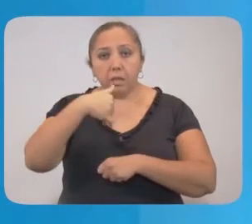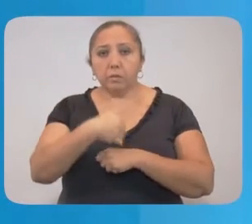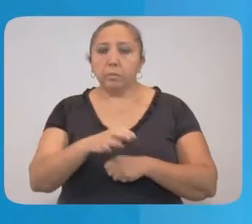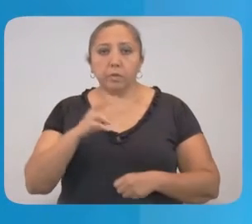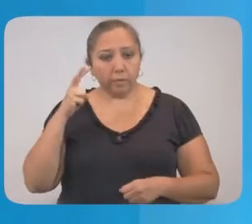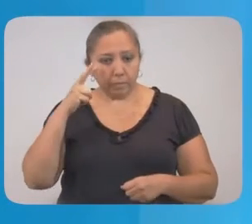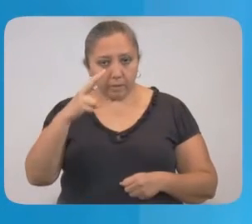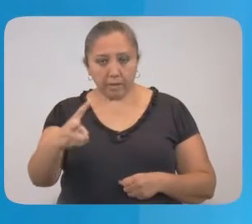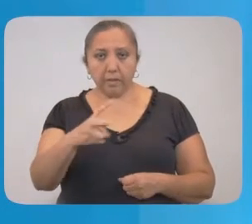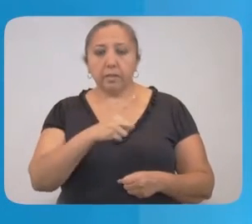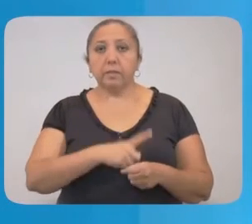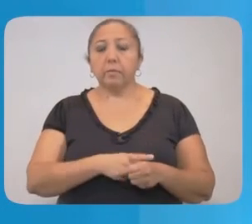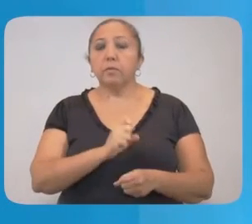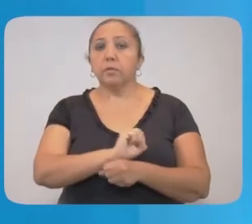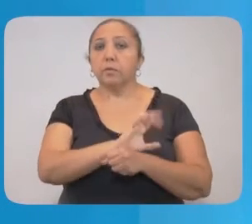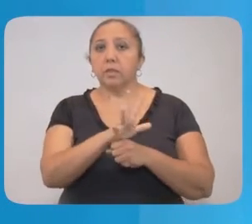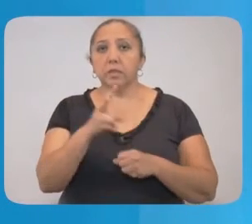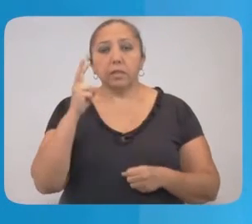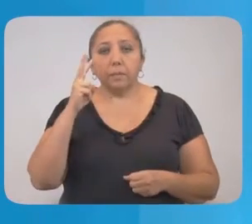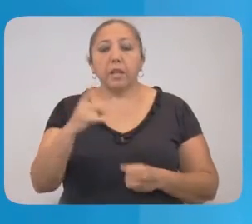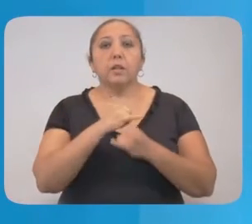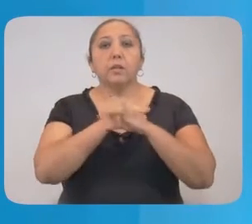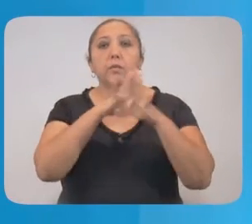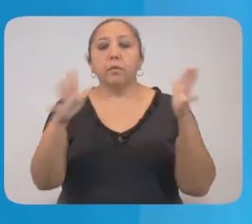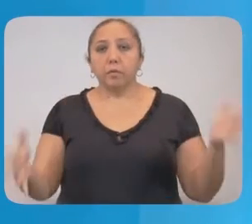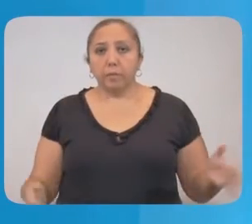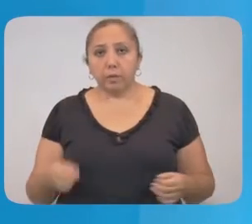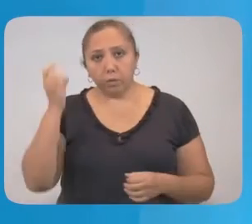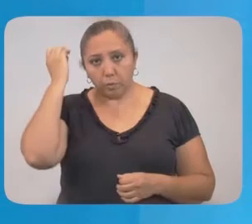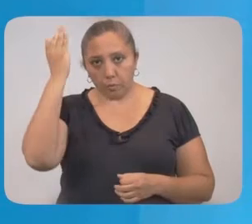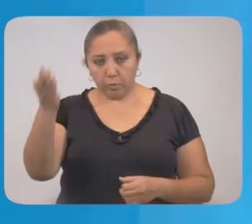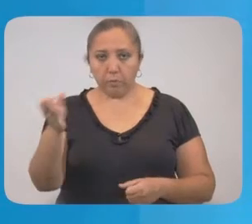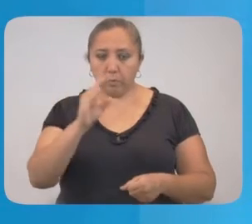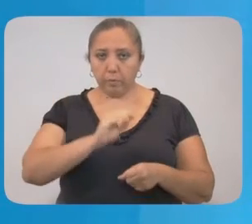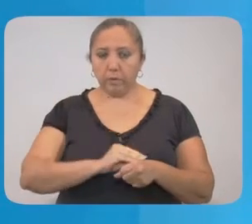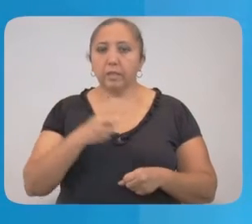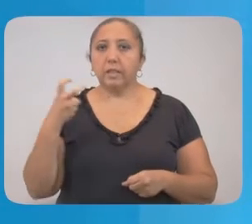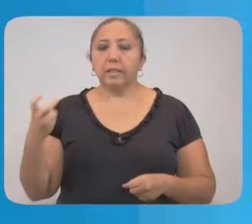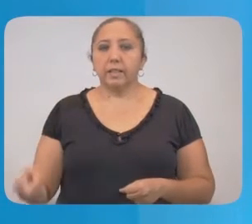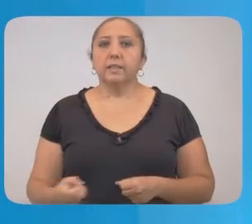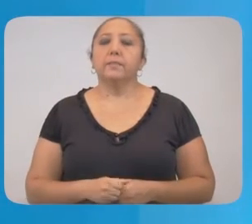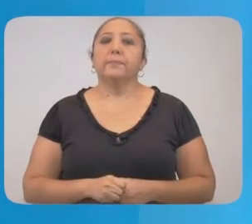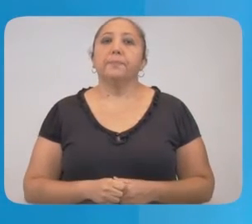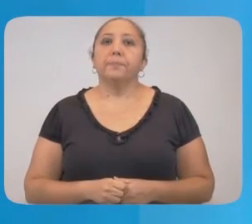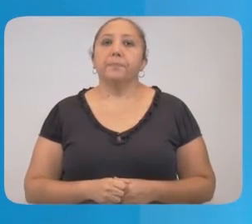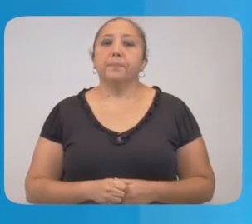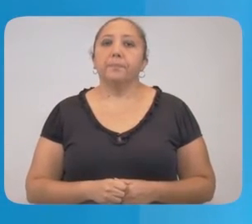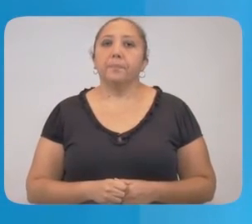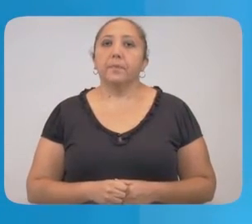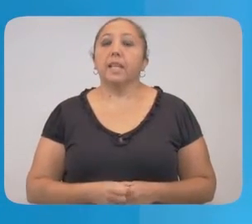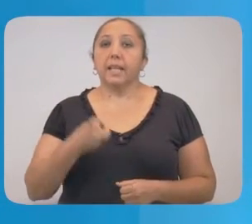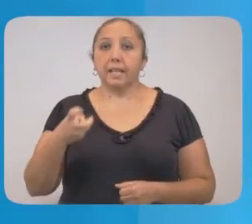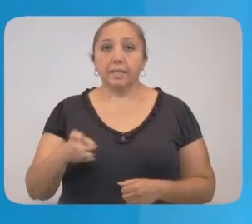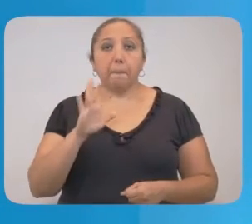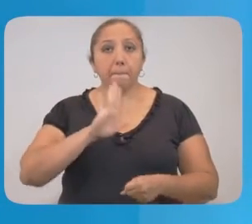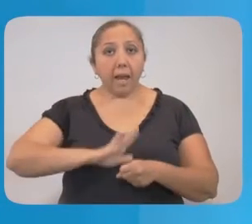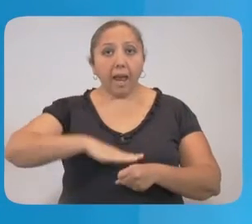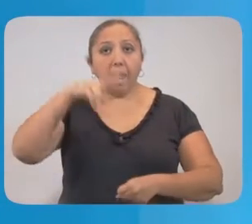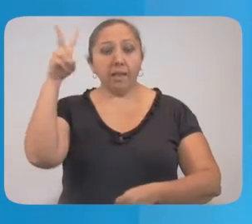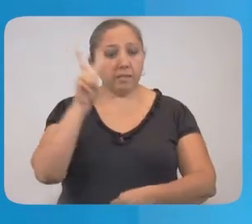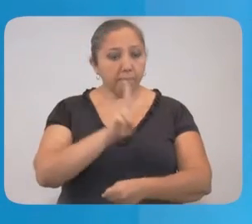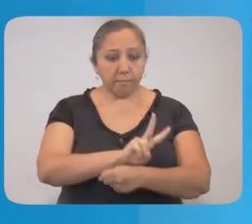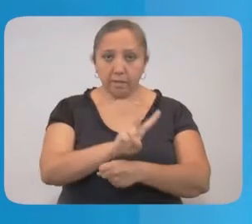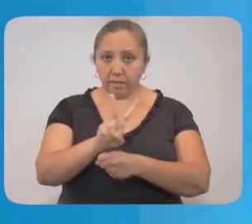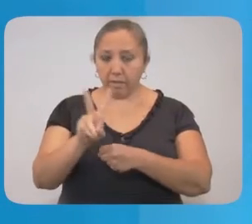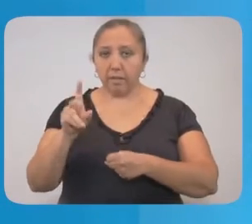olalekusak ujelbil shane, masane, uyaptal, ubinupak aleko kohanilo, te kuchilo tusbetak, kas tumen le chakik al kristobalo,